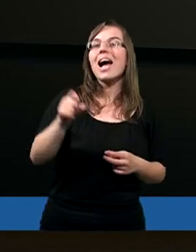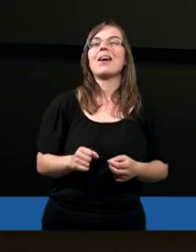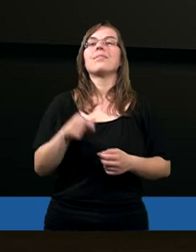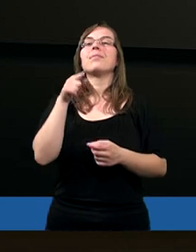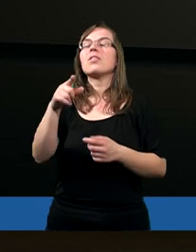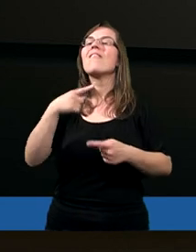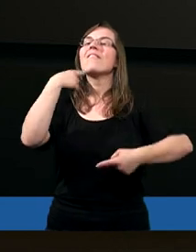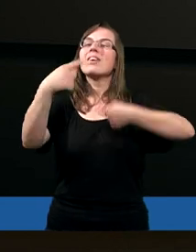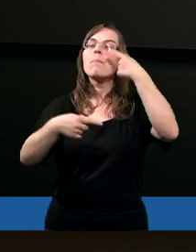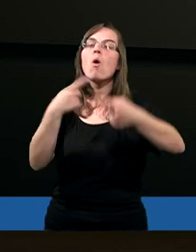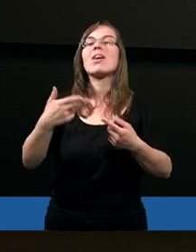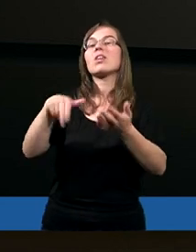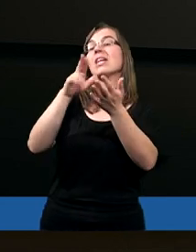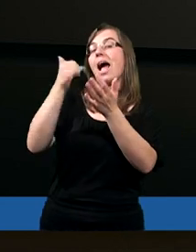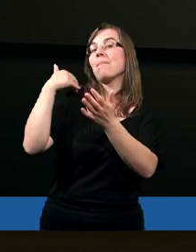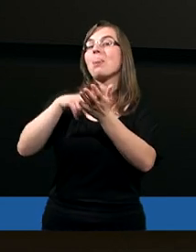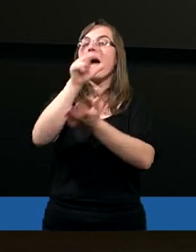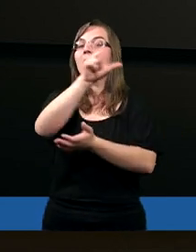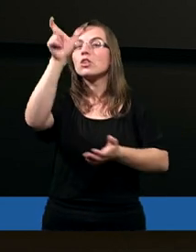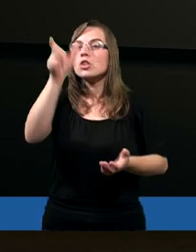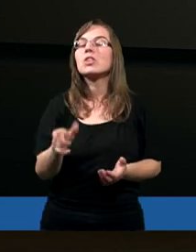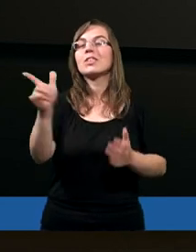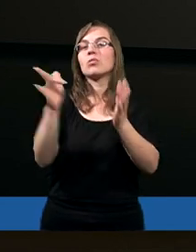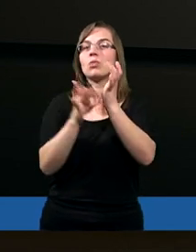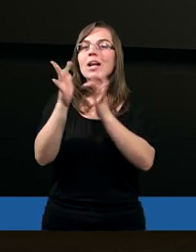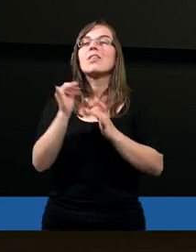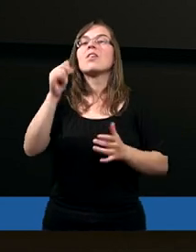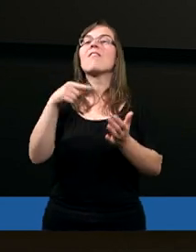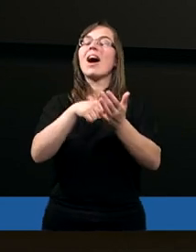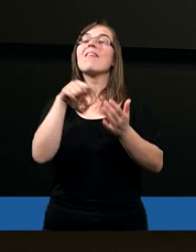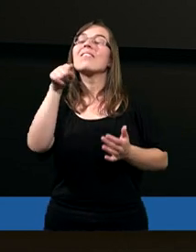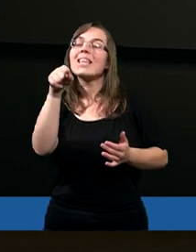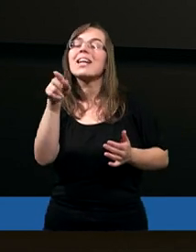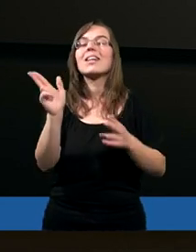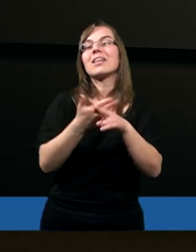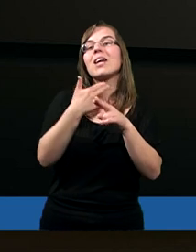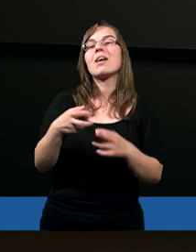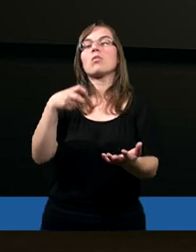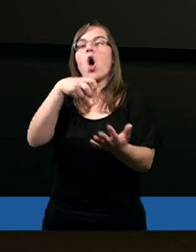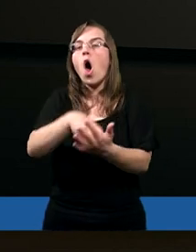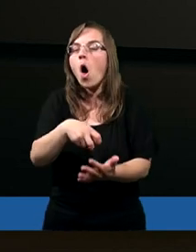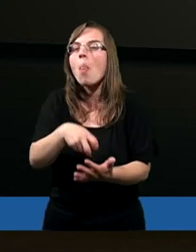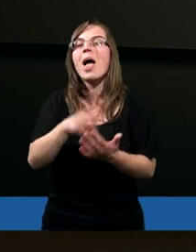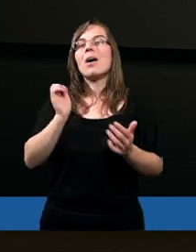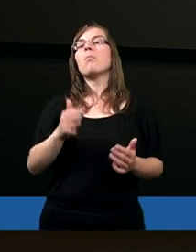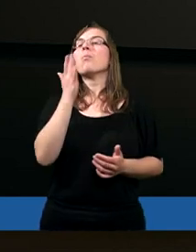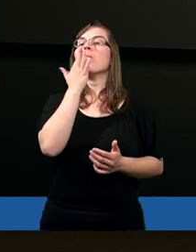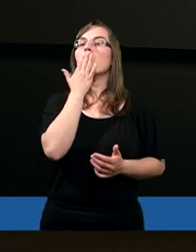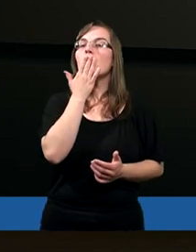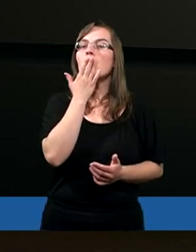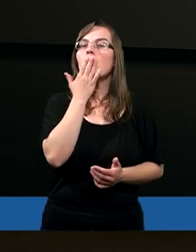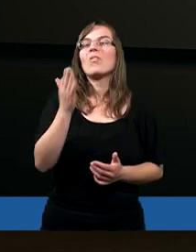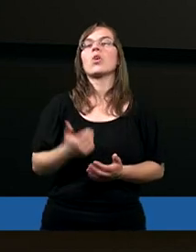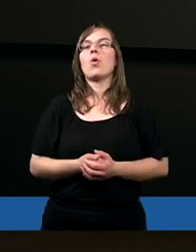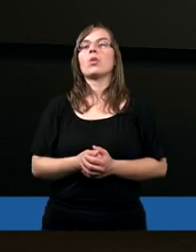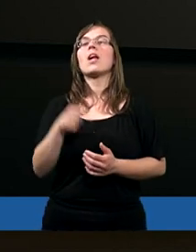Jezus w zasadzie wypowiadał, kiedy był na krzyżu, właśnie wskazują na to, że Jezus właśnie wtedy, kiedy konał, to mówiąc